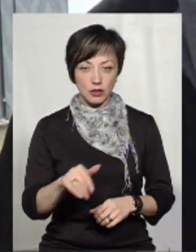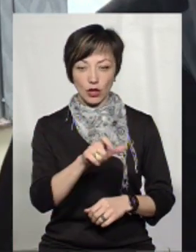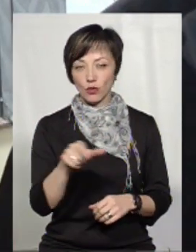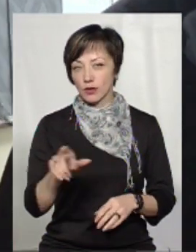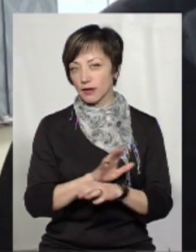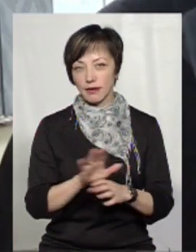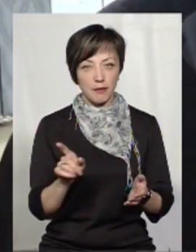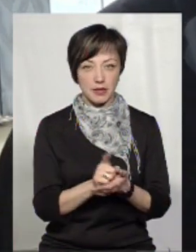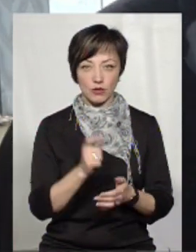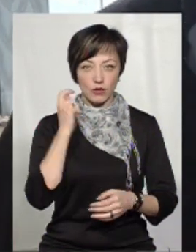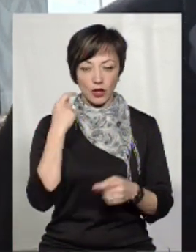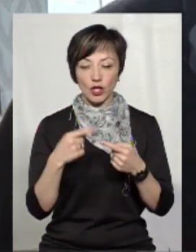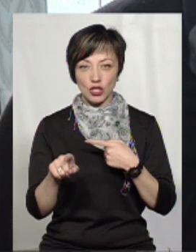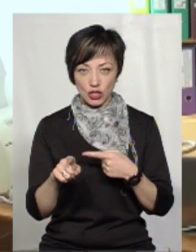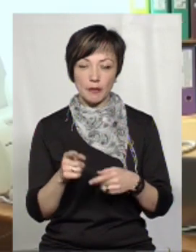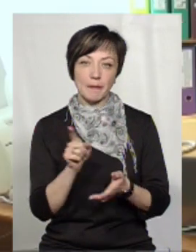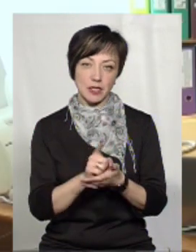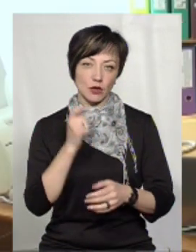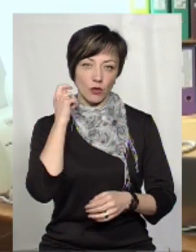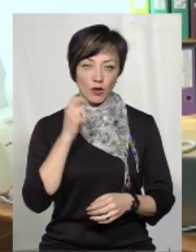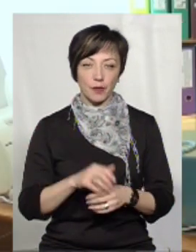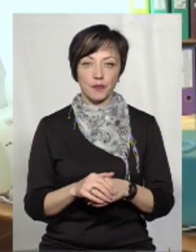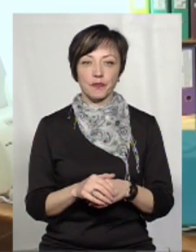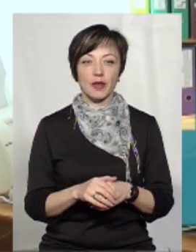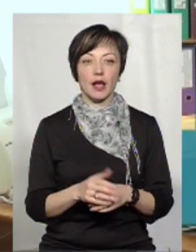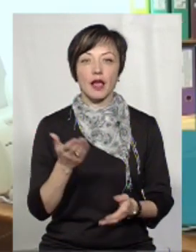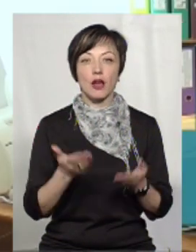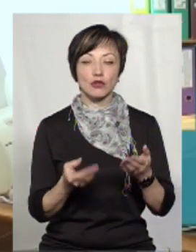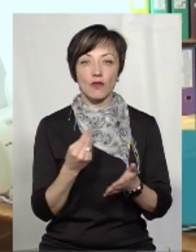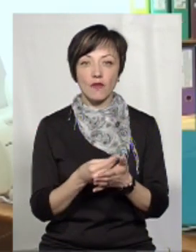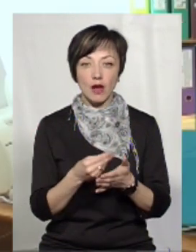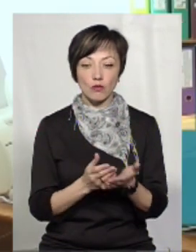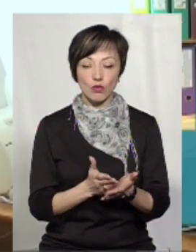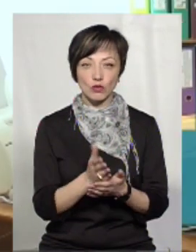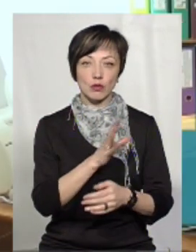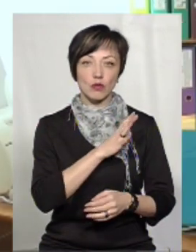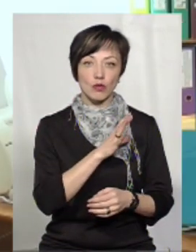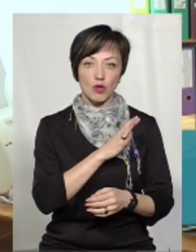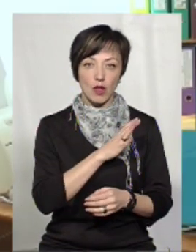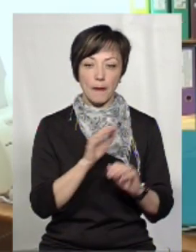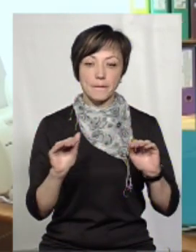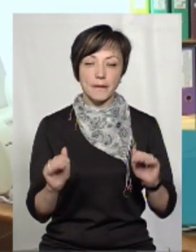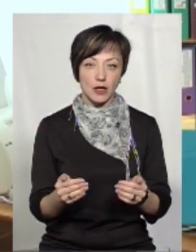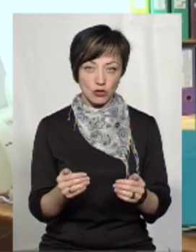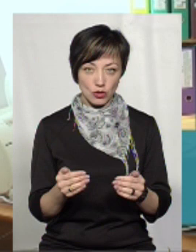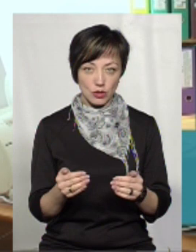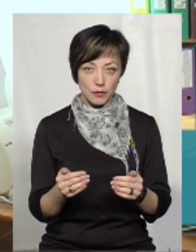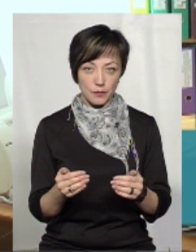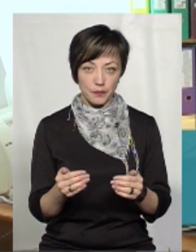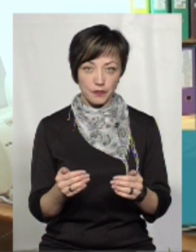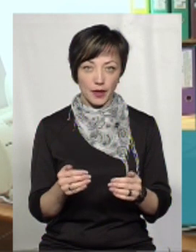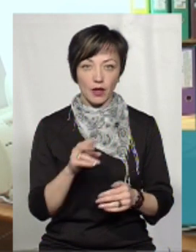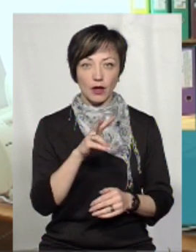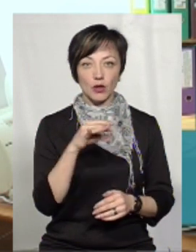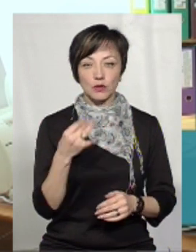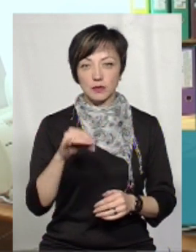люди непенсійного віку, інші – пенсіонери. Якщо вартість цієї послуги, певної послуги, була менша в